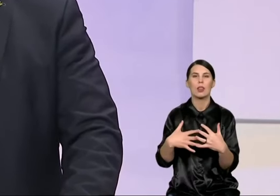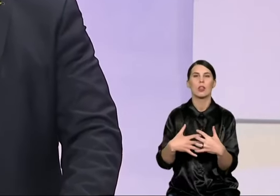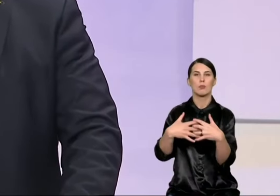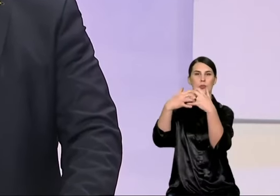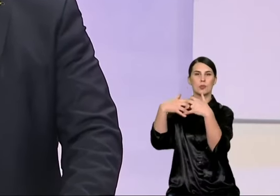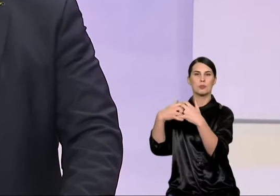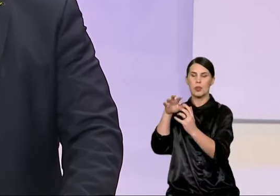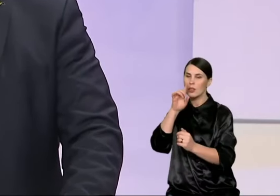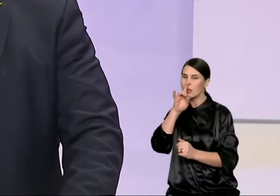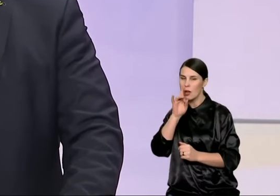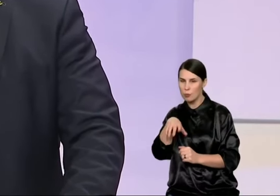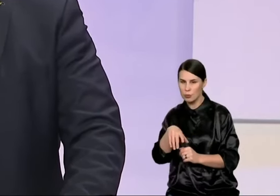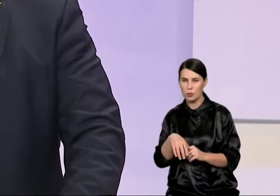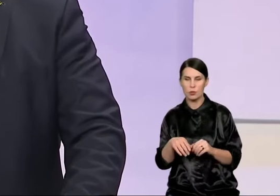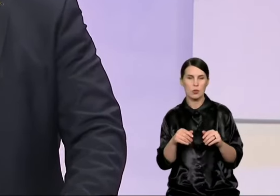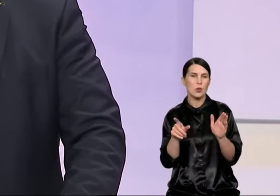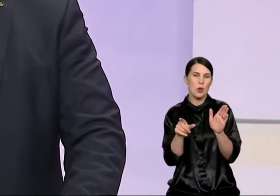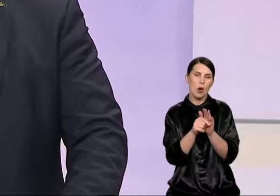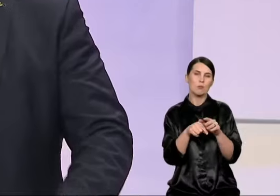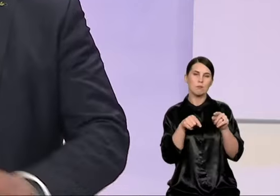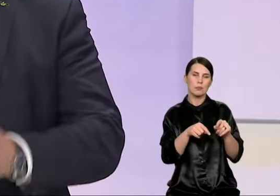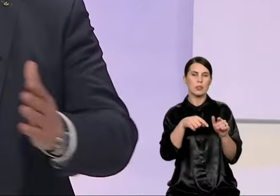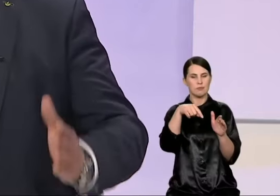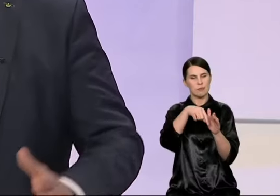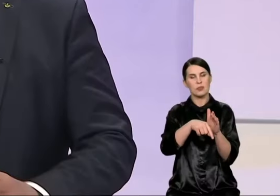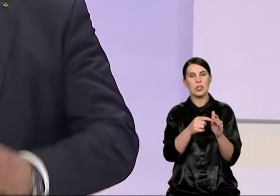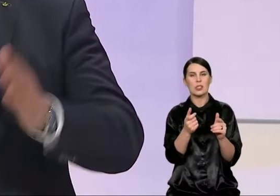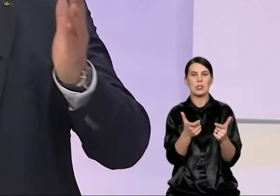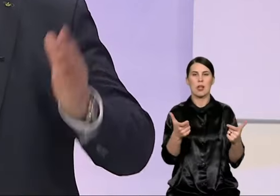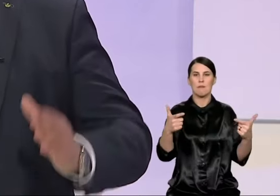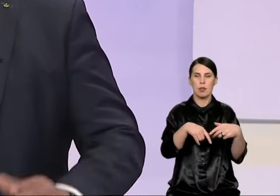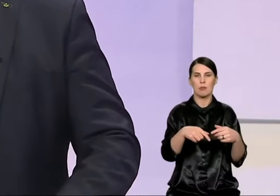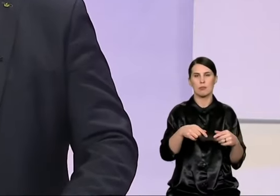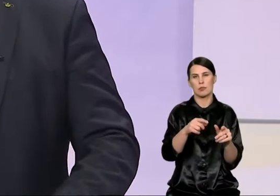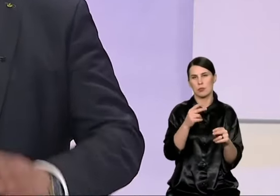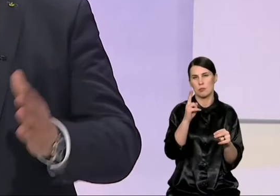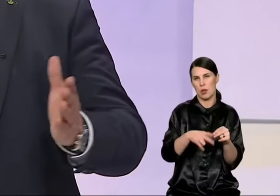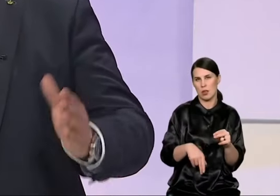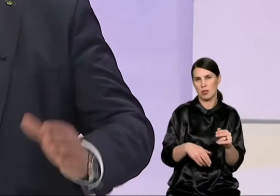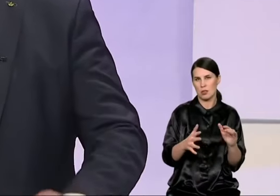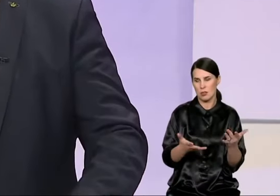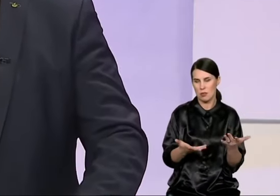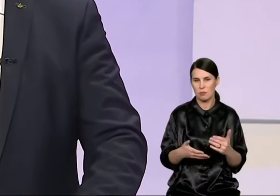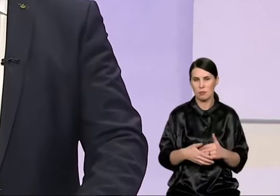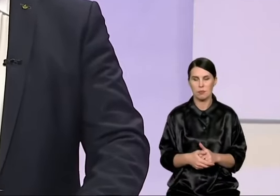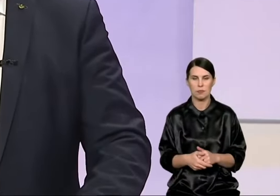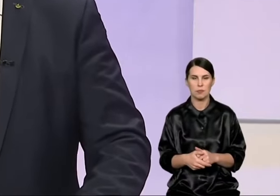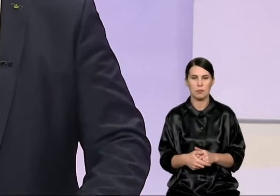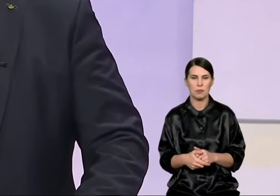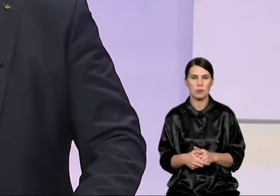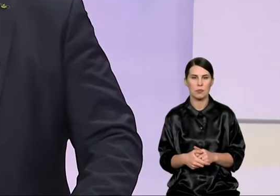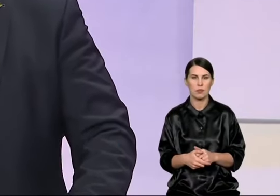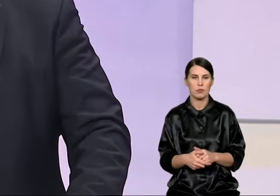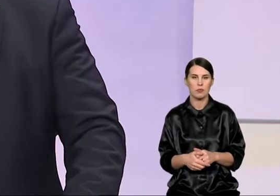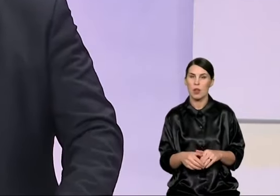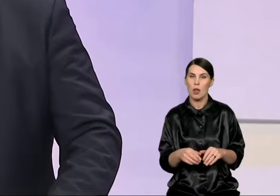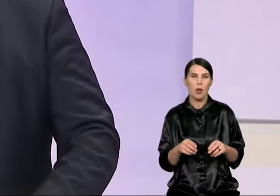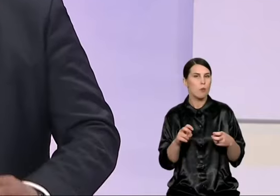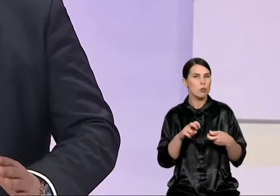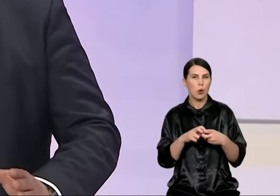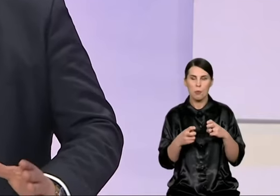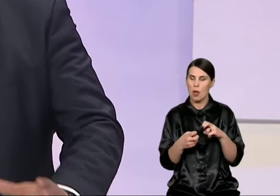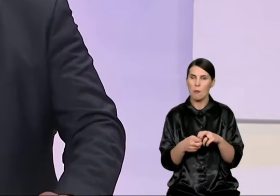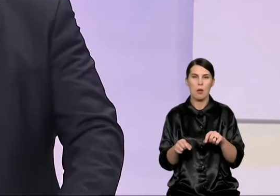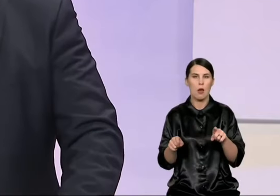savivaldo sprendimai. Manau, kad čia yra esmė, jo labiau, kad tai ryšas ir su kitom didesniem problemom, arba dideliem problemom, kaip transportas, tarkim,